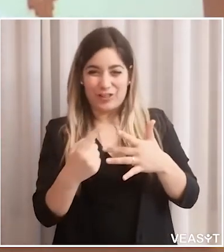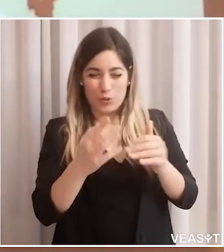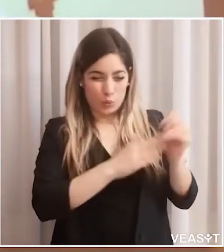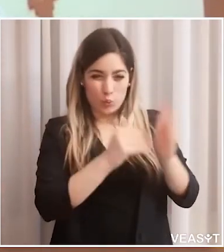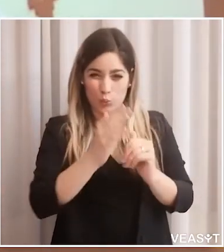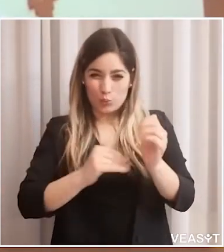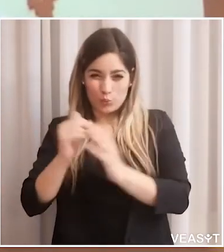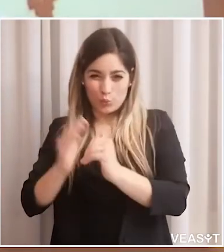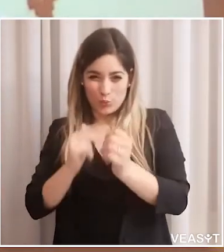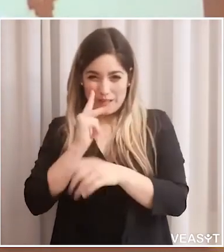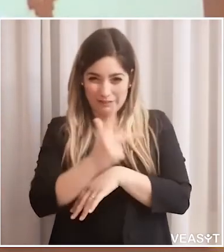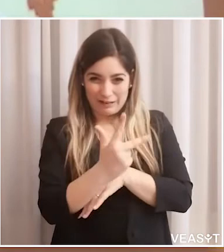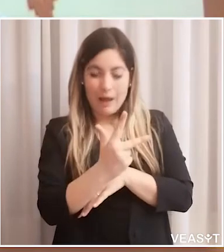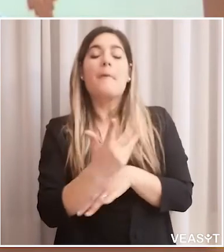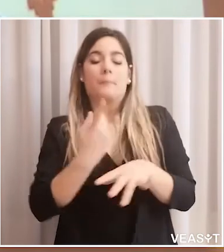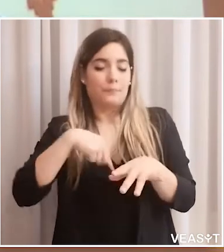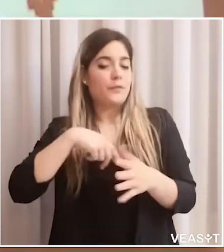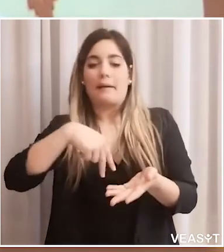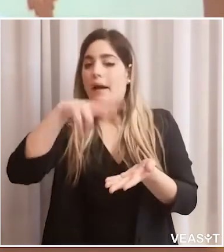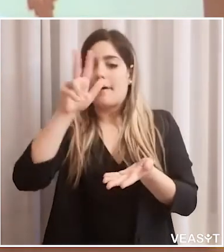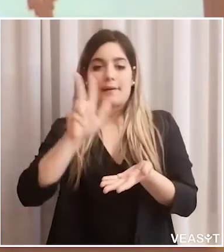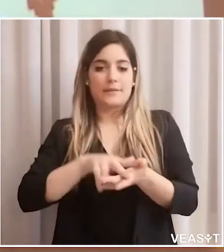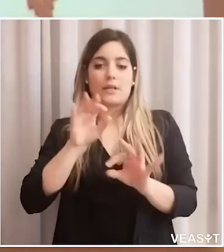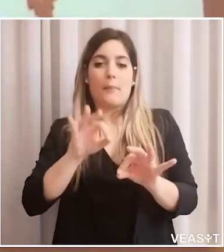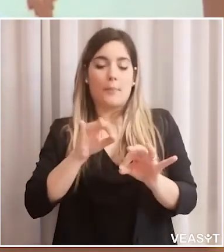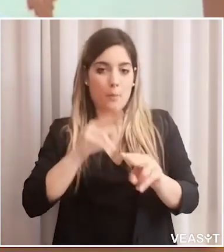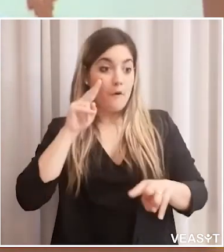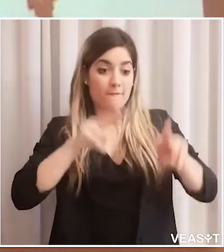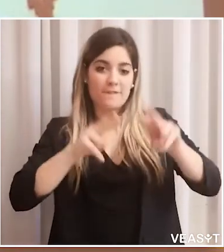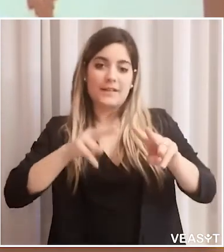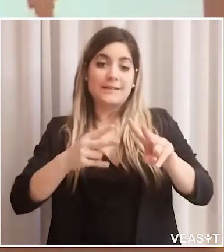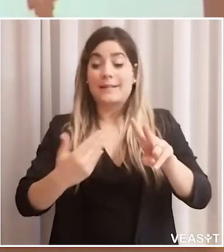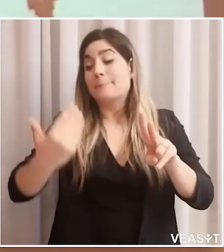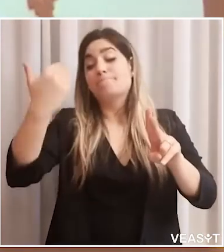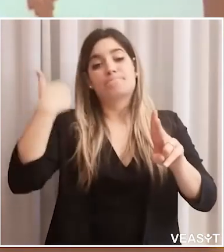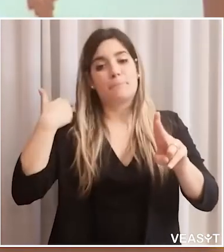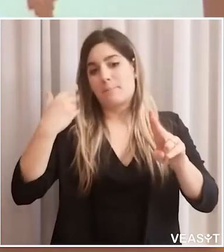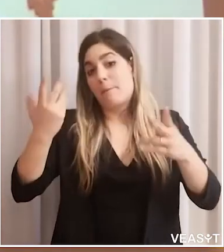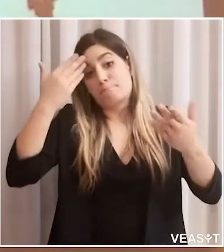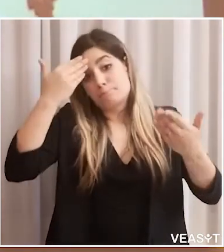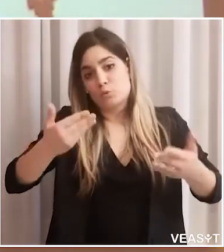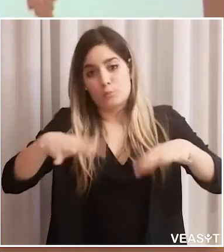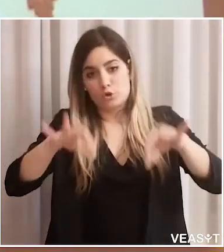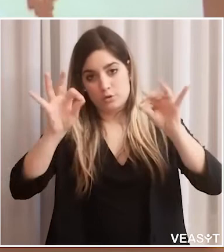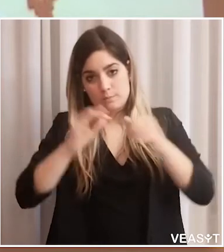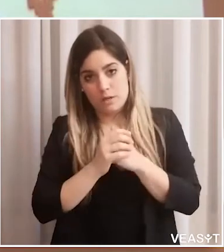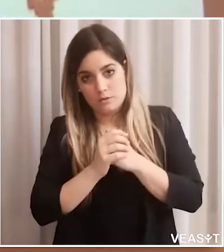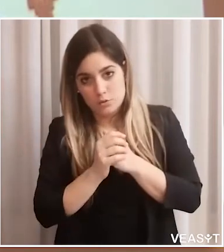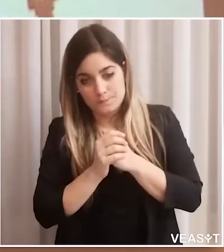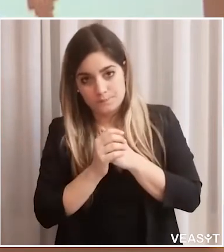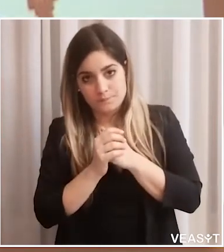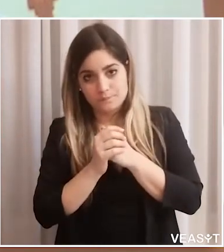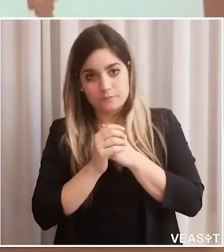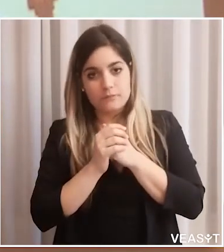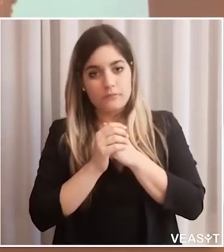primo di giugno hanno stato in grado delle tre strutture precedentemente indicate di garantire le